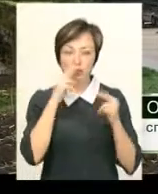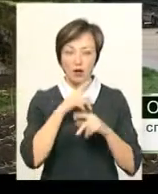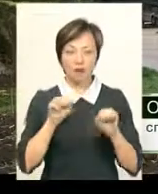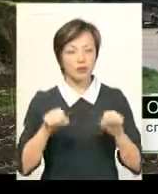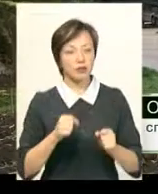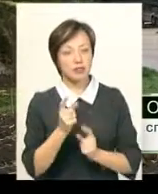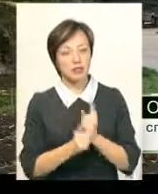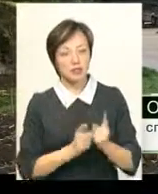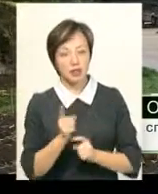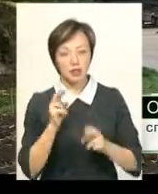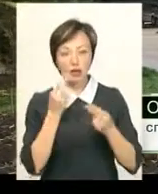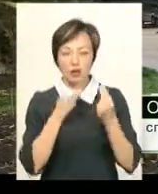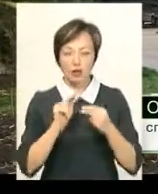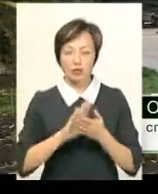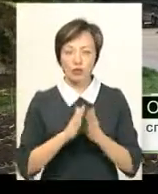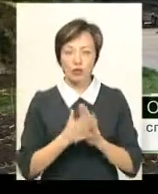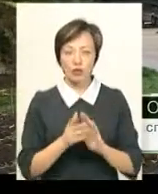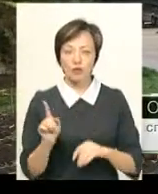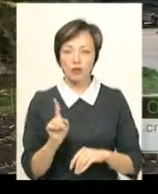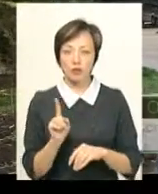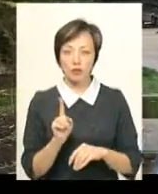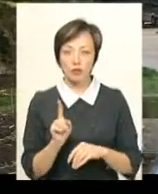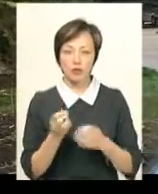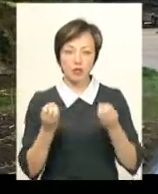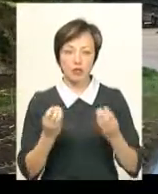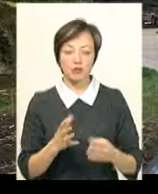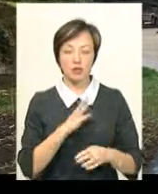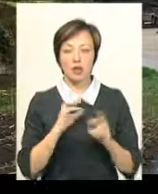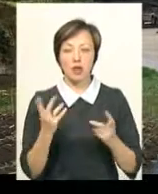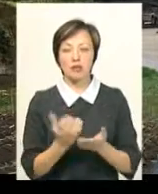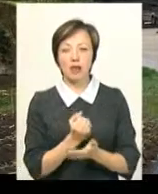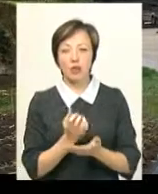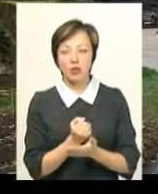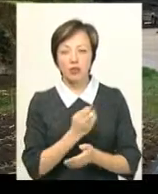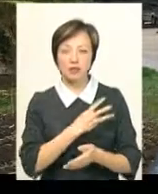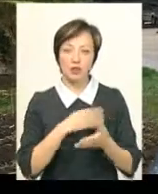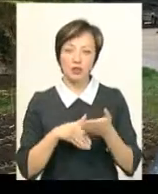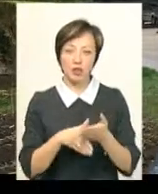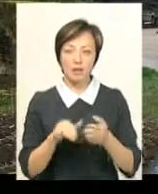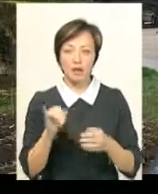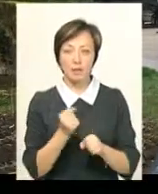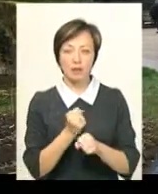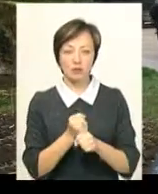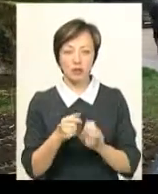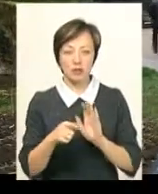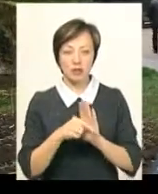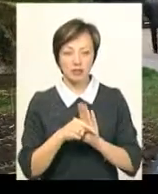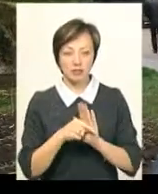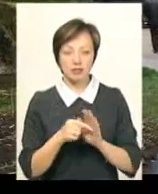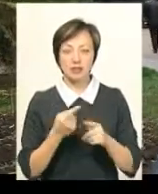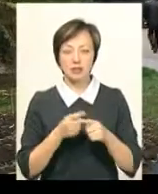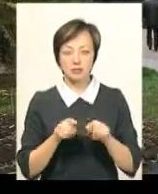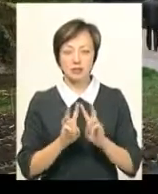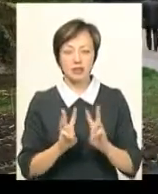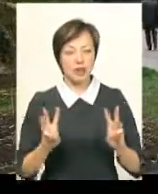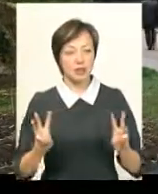можливо змінити, як покращити умови, щоб простіше було, як знаходити волонтерів, так і безпосередньо працювати на самому сайті.